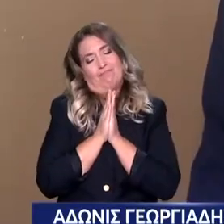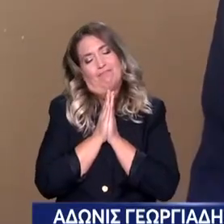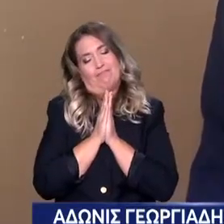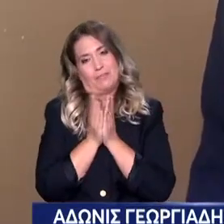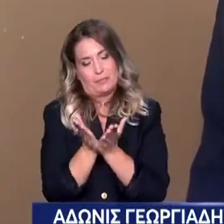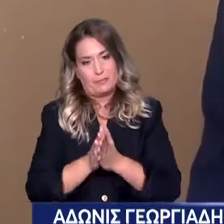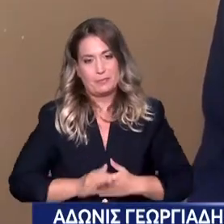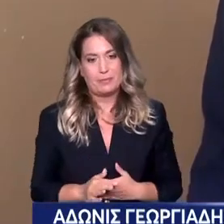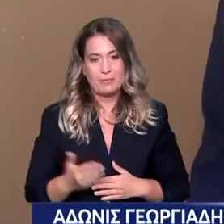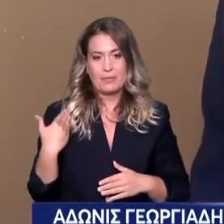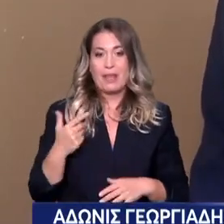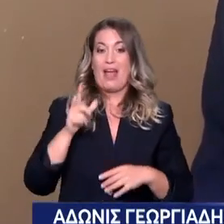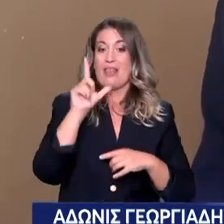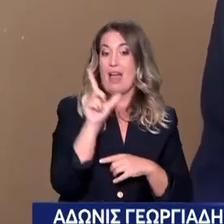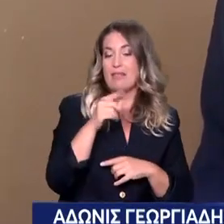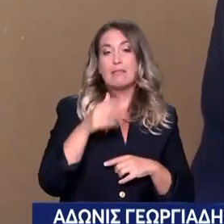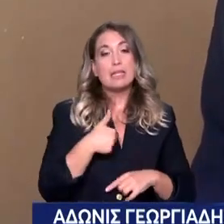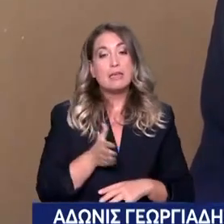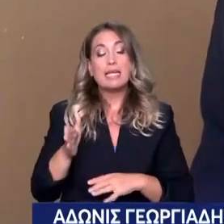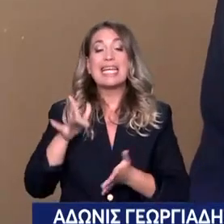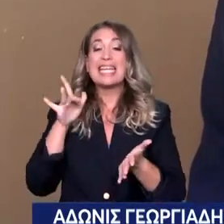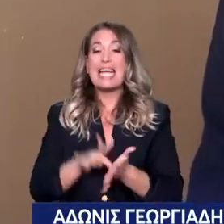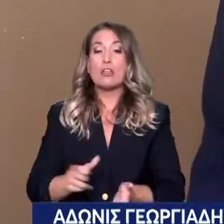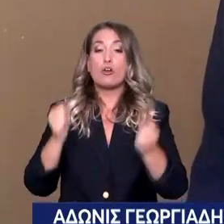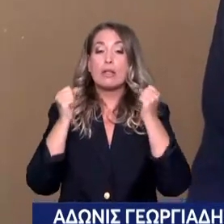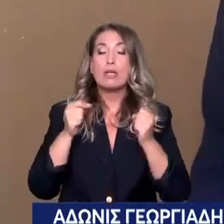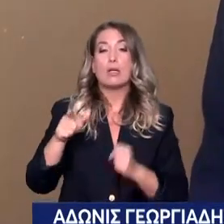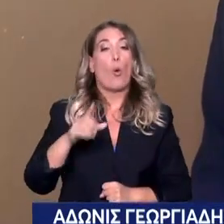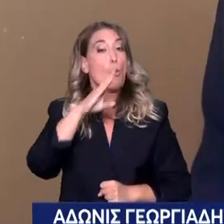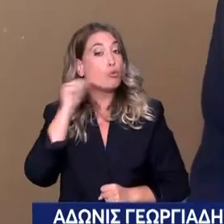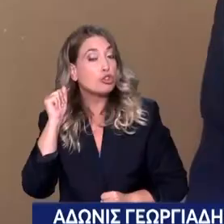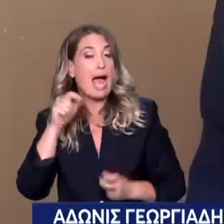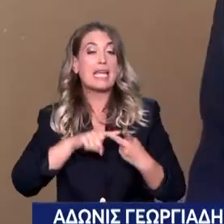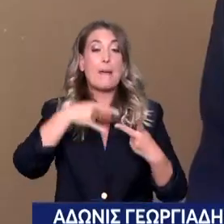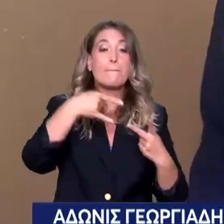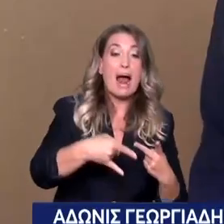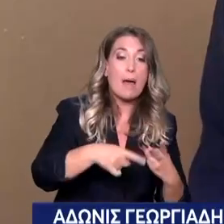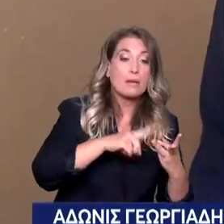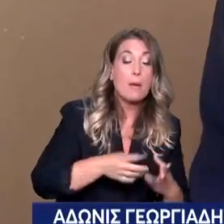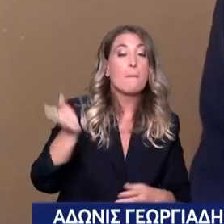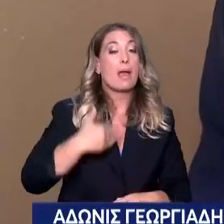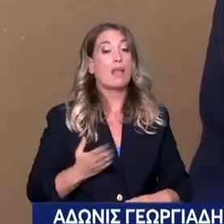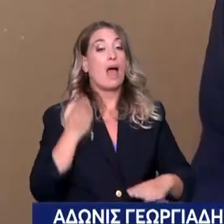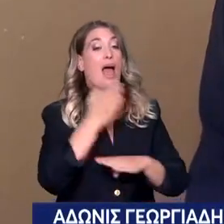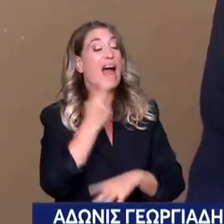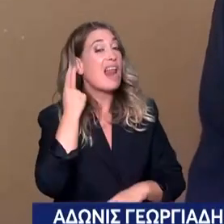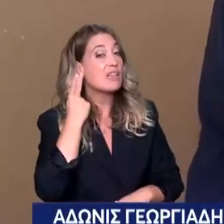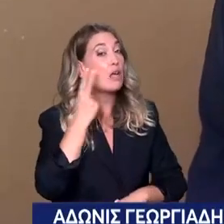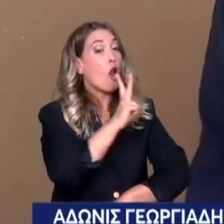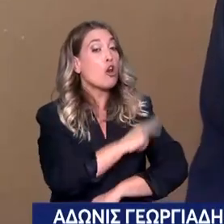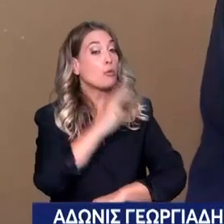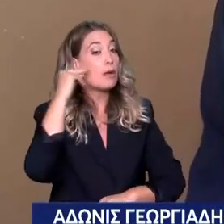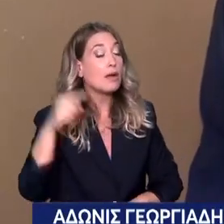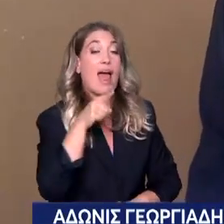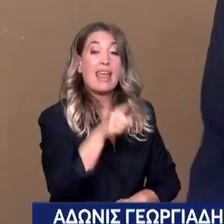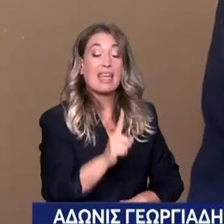Δευτέρα εγγενιάζε μας με τον κύριε Πρωθυπουργό τα κέντρα υγείας στον Παλαμά Καρδίδα και στο Μουζάκι. Μετά έφυγα πήγα στο Πανεπιστυμιακό Νοσοκομείο της Λάρισσα και εγγενίασα την πρώτη